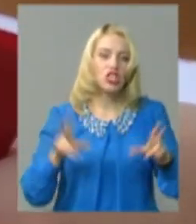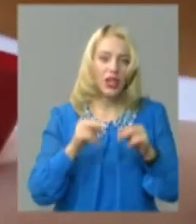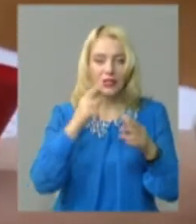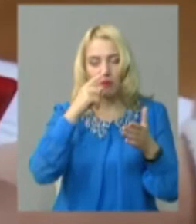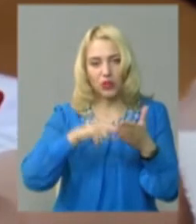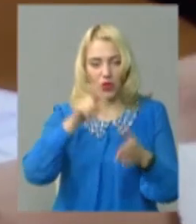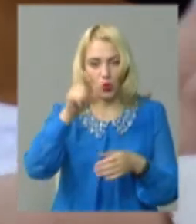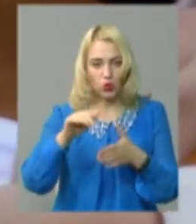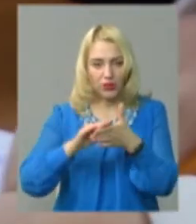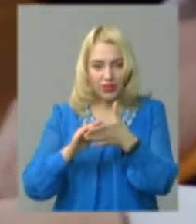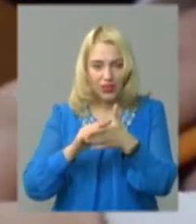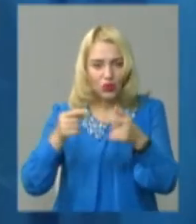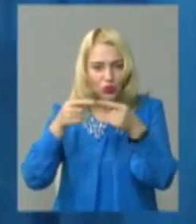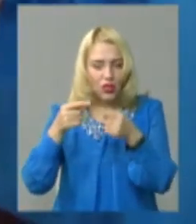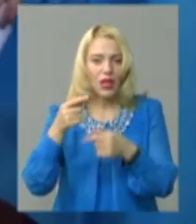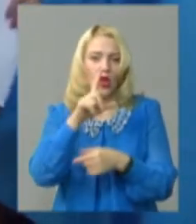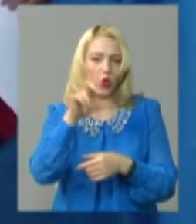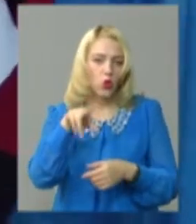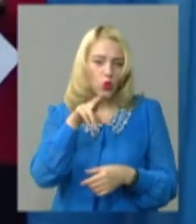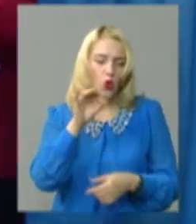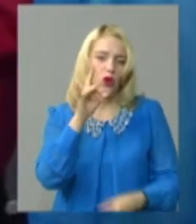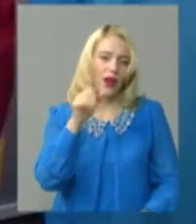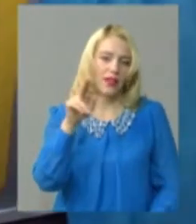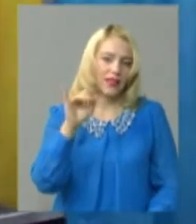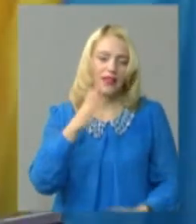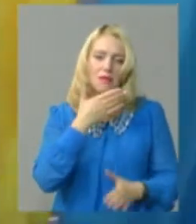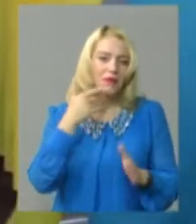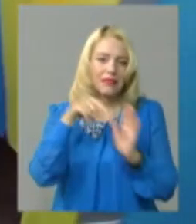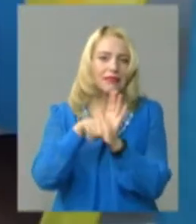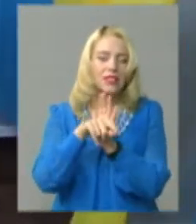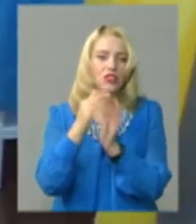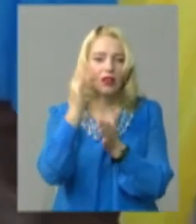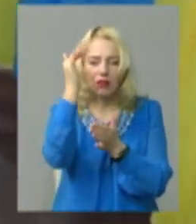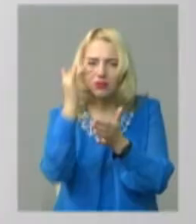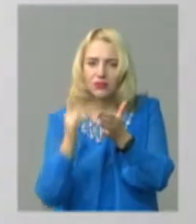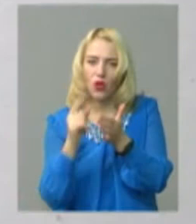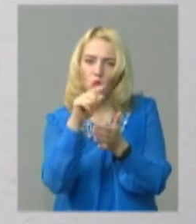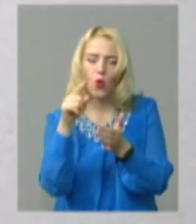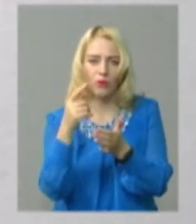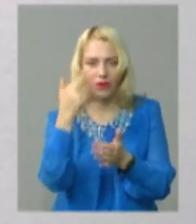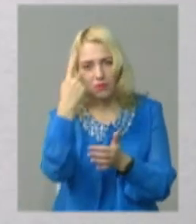потрапити до ради. Незалежно від того, яке місце він займає у партійному виборчому списку.